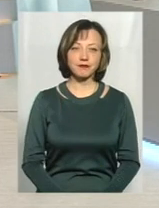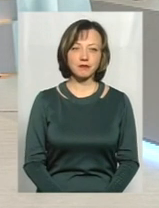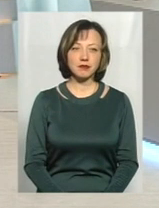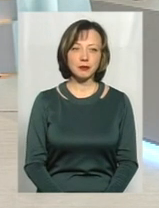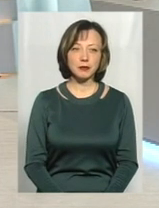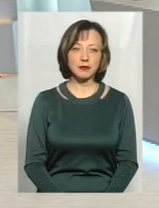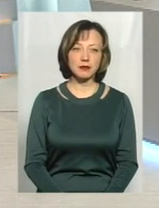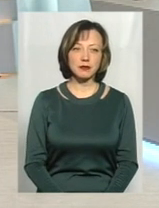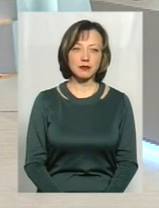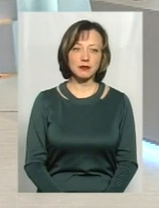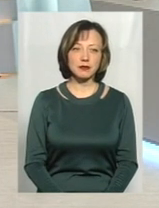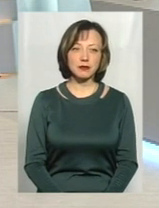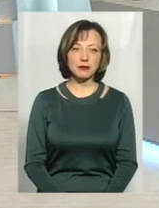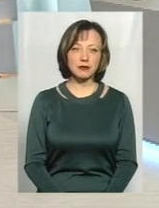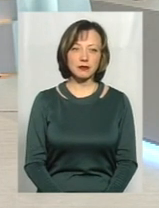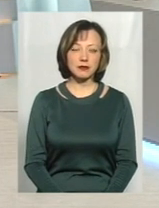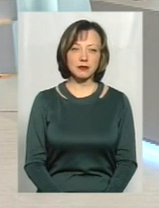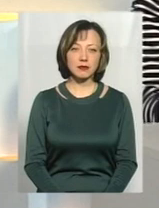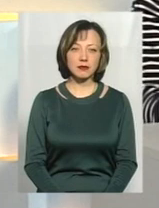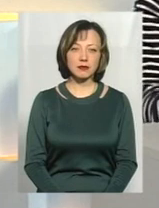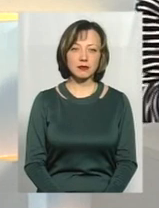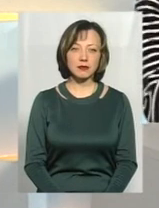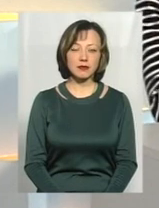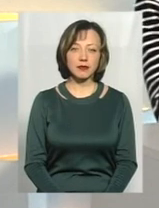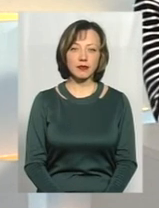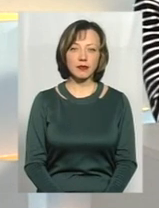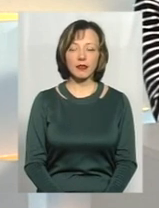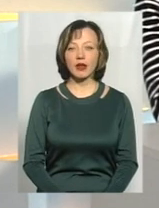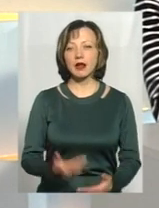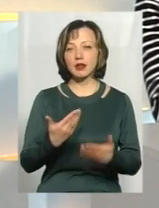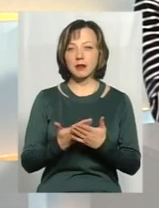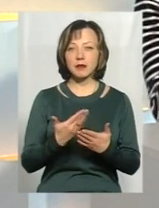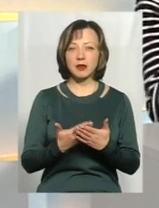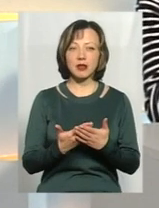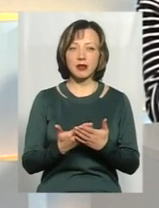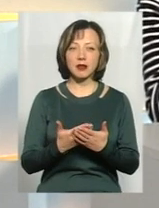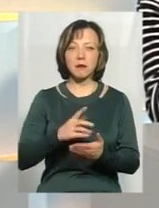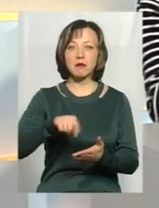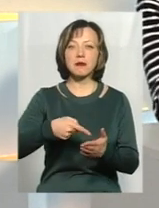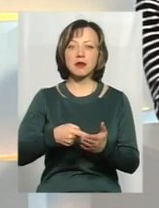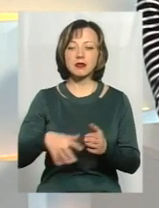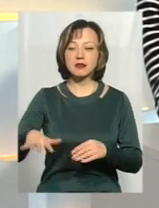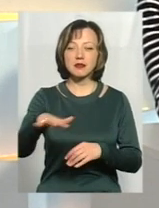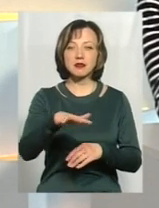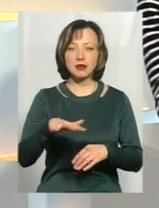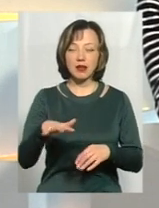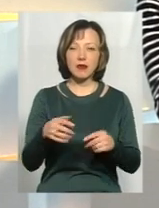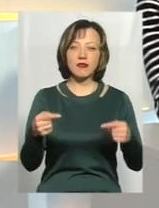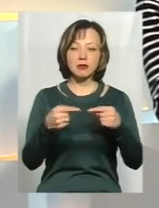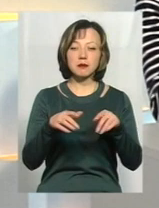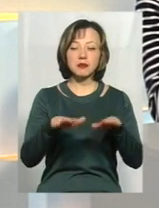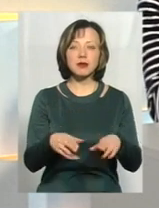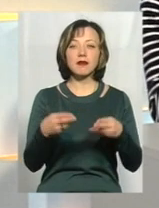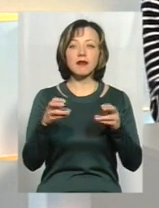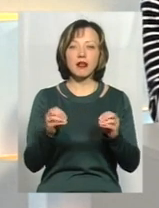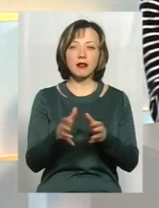обґрунтовано для злочинців. Я зрозумів. А якщо взяти так умовно намалювати карту міста, чи можна якось визначити місця, де